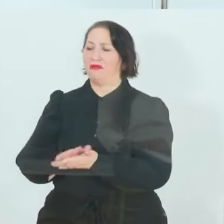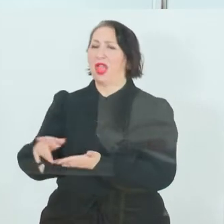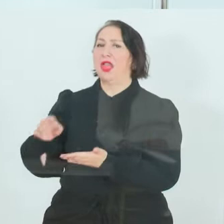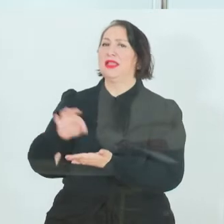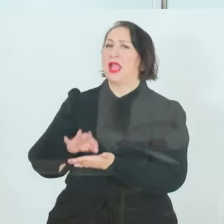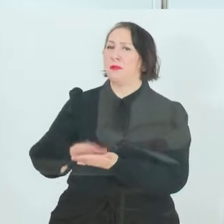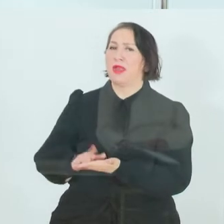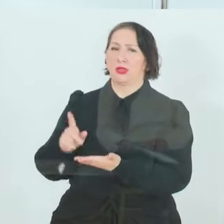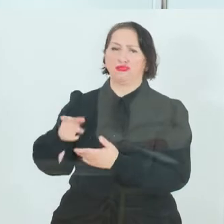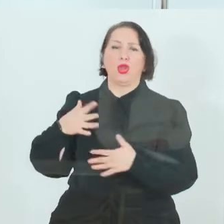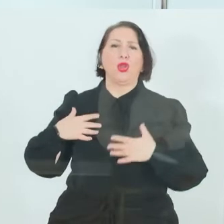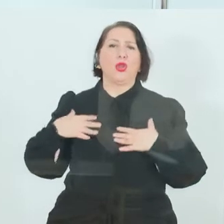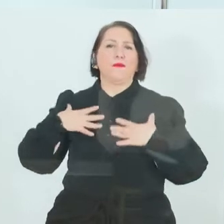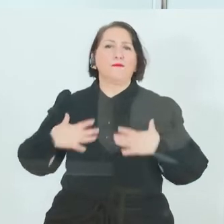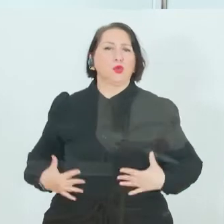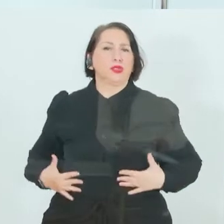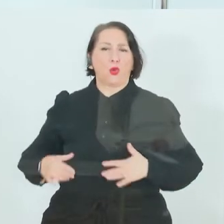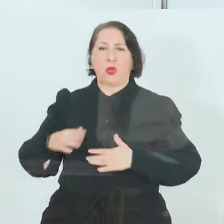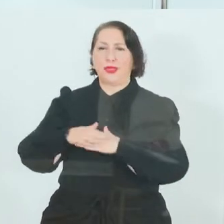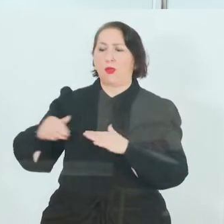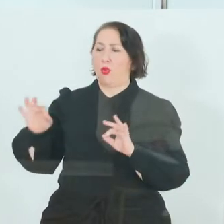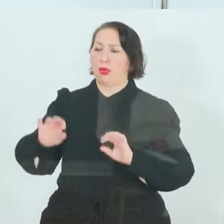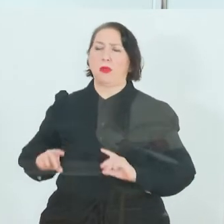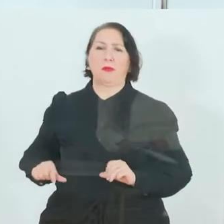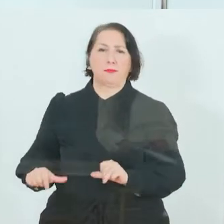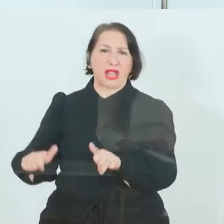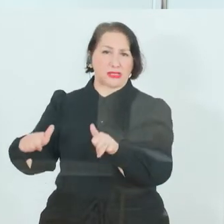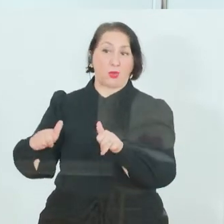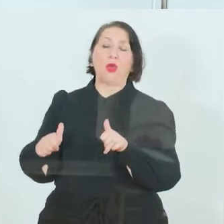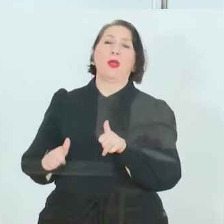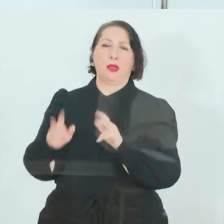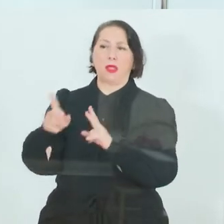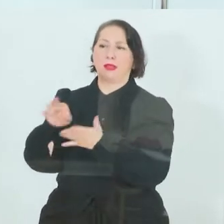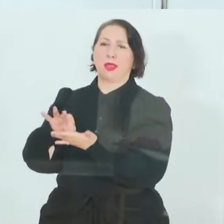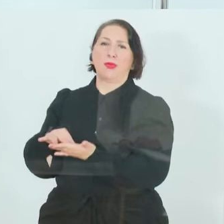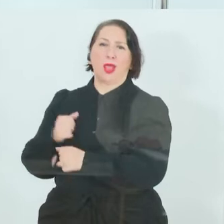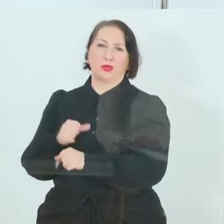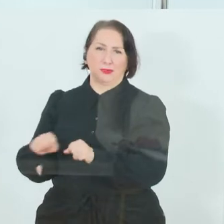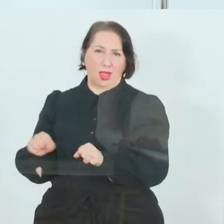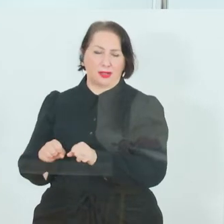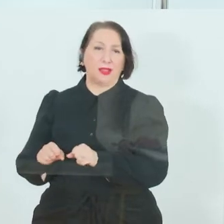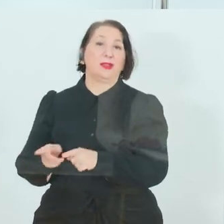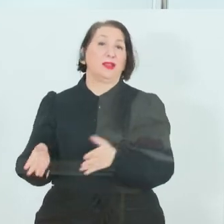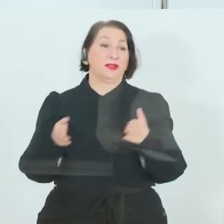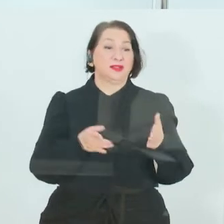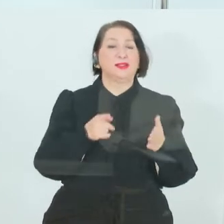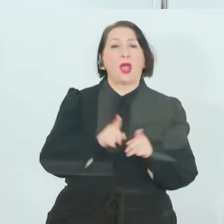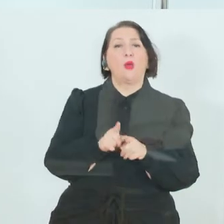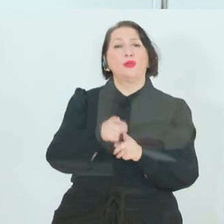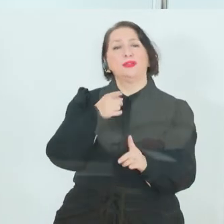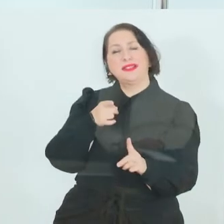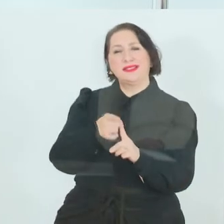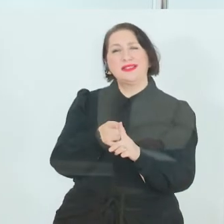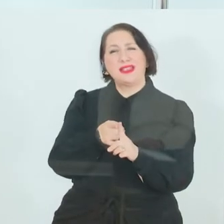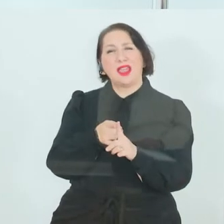zum Beispiel bei seinem Physiotherapeuten, bei seinem Masseur. Und soll es daran eben das Ziel ist, dass